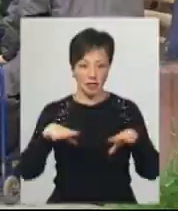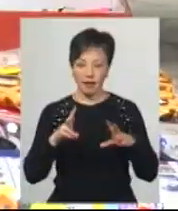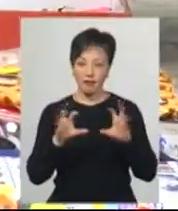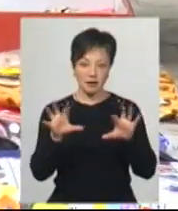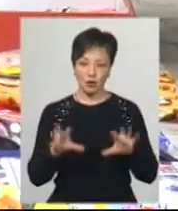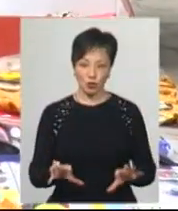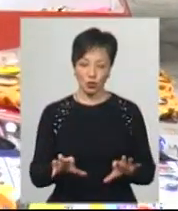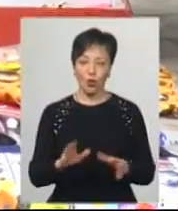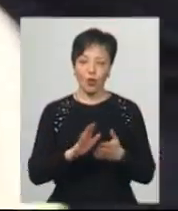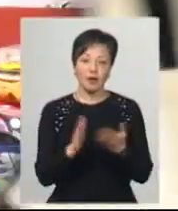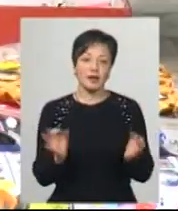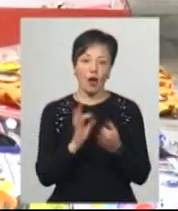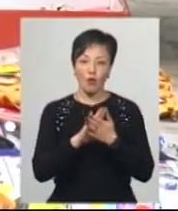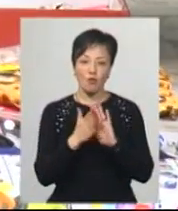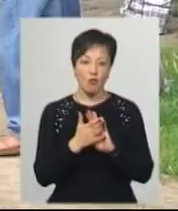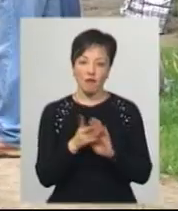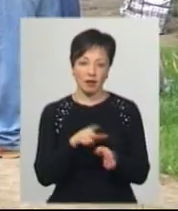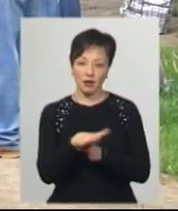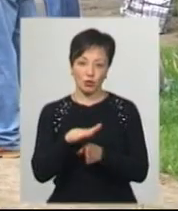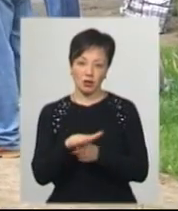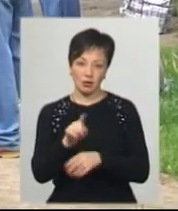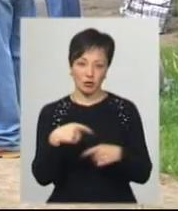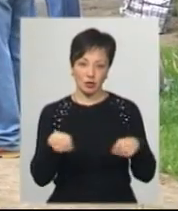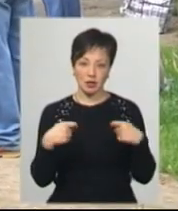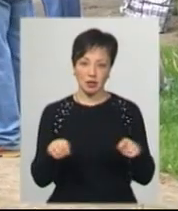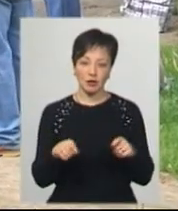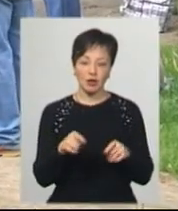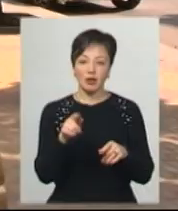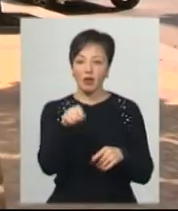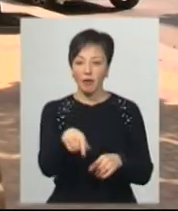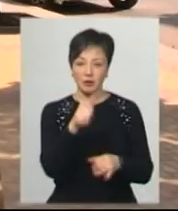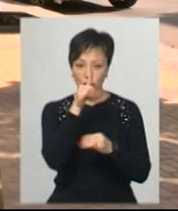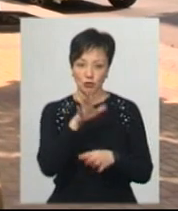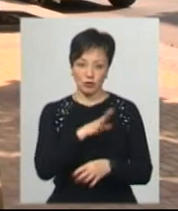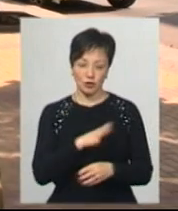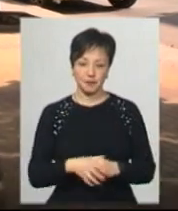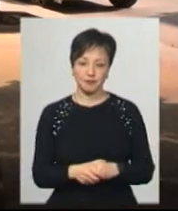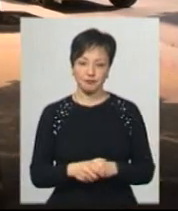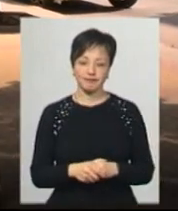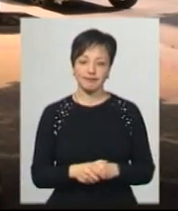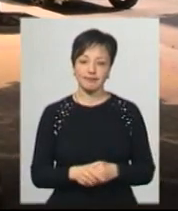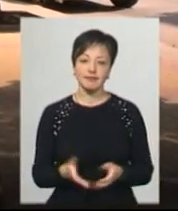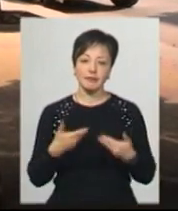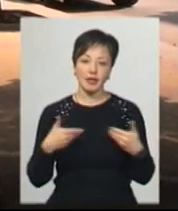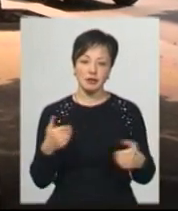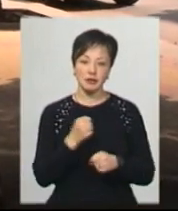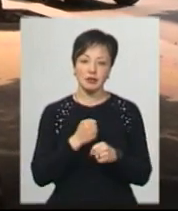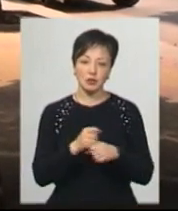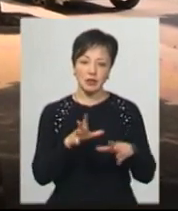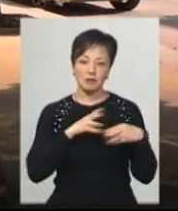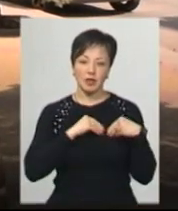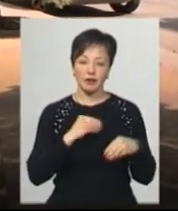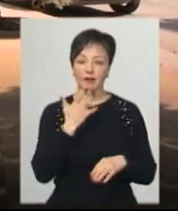санкціонований. Умов ніяких ніхто з продавців не дотримується. Він там бути не може. Ми відпрацьовуємо спільно з працівниками